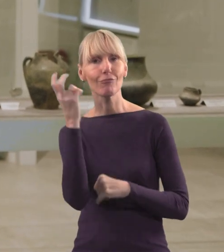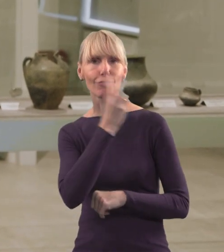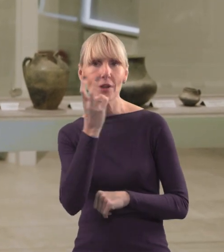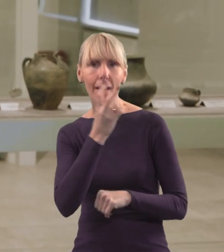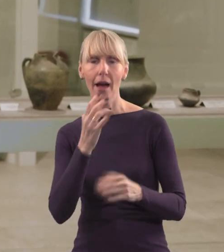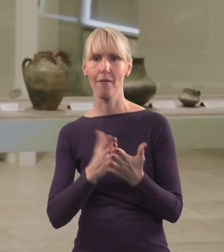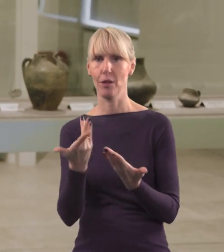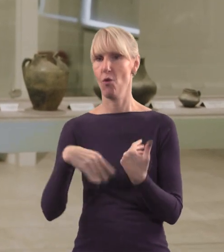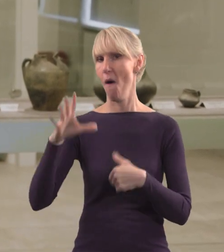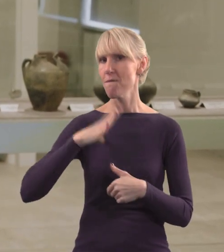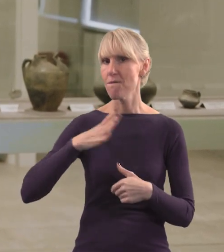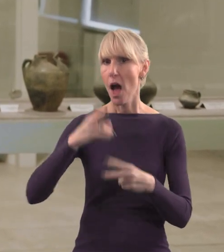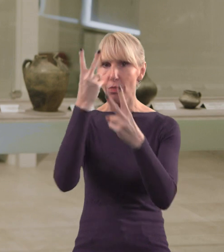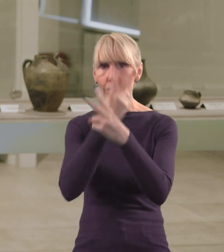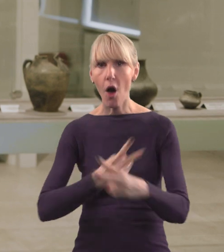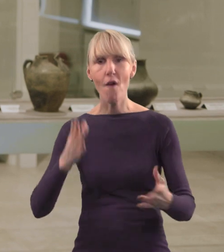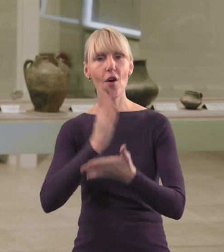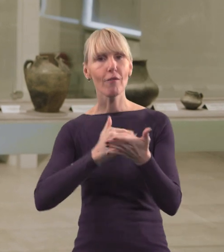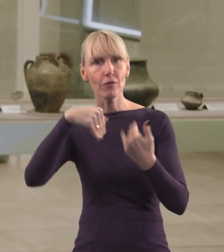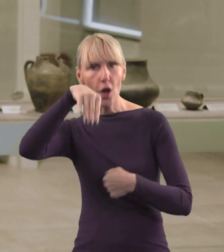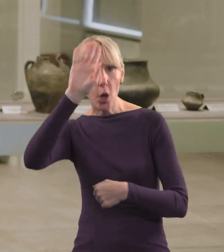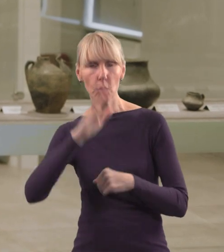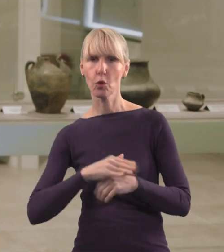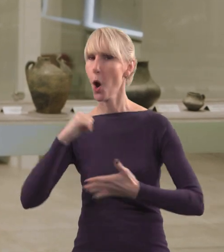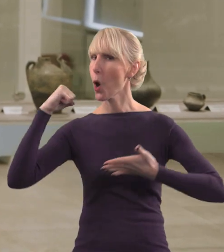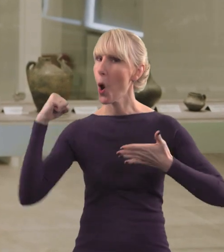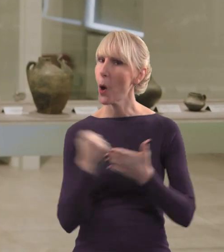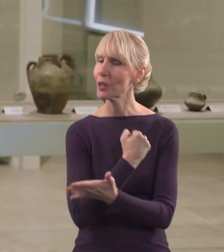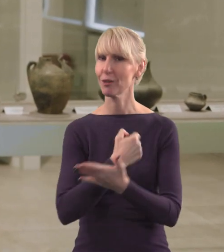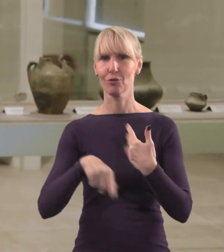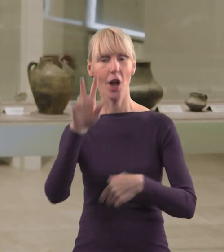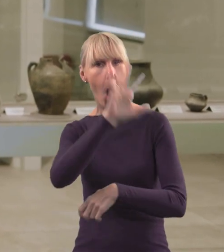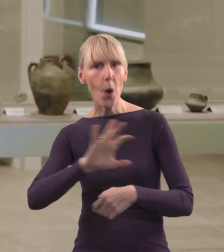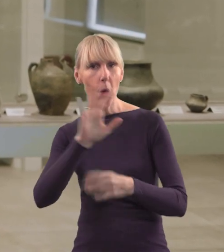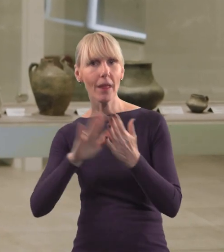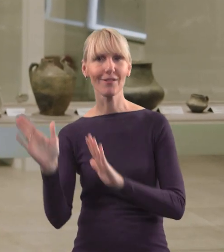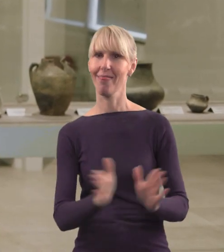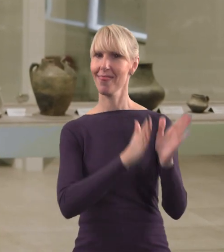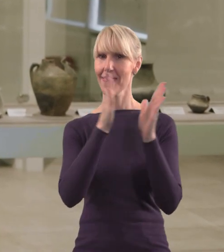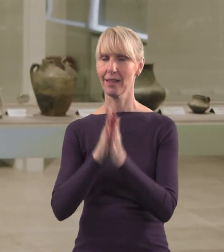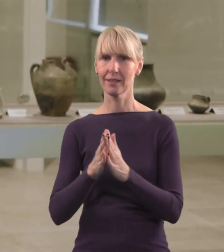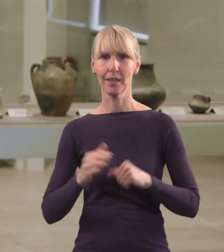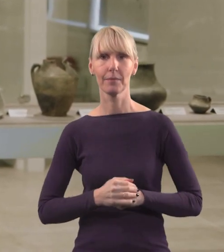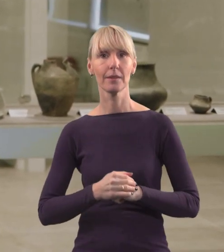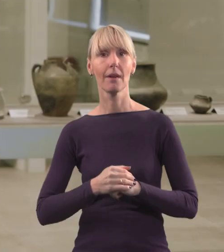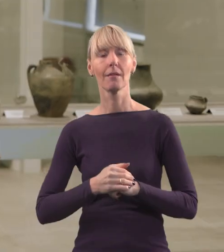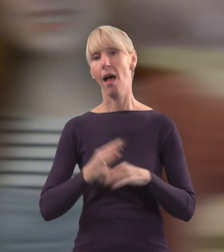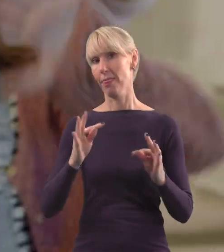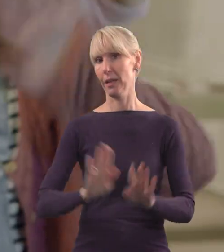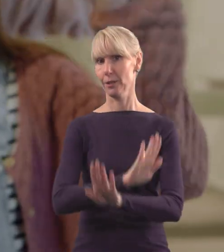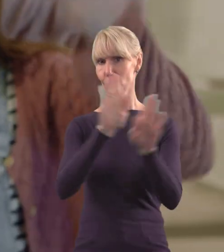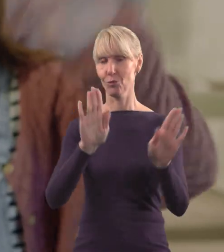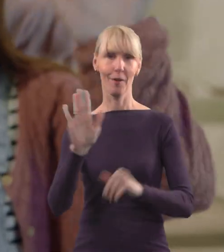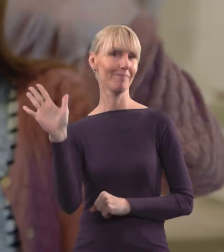atrakcje warte odwiedzenia kryje województwo łódzkie, koniecznie oglądajcie kolejne odcinki naszego vloga. A my idziemy zwiedzać muzeum.